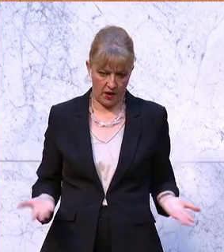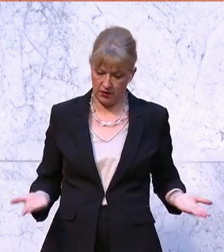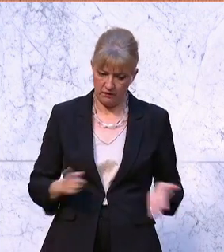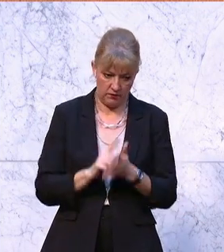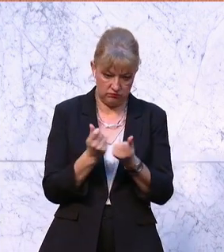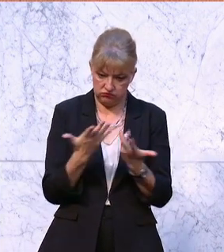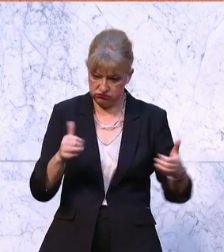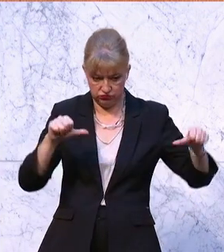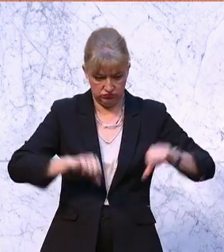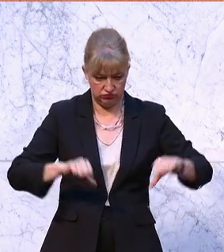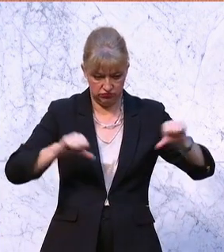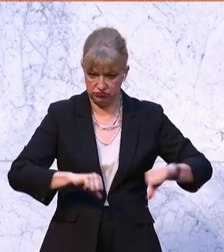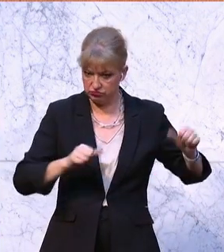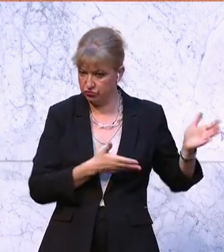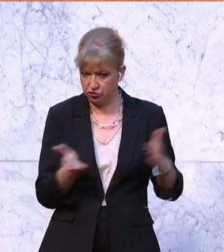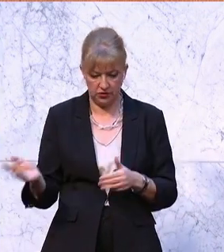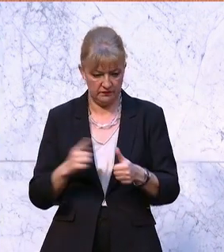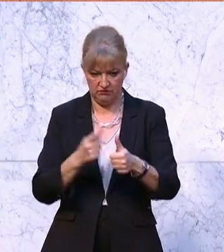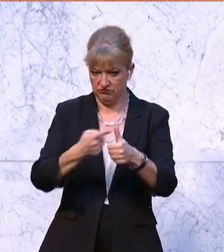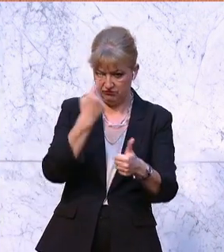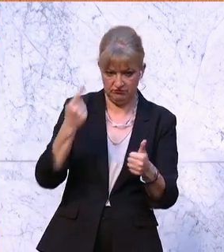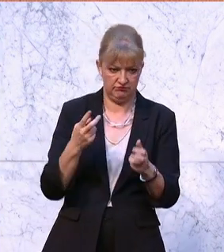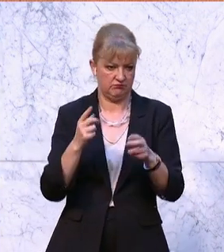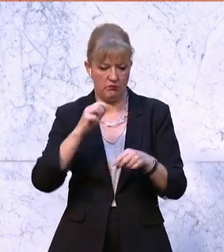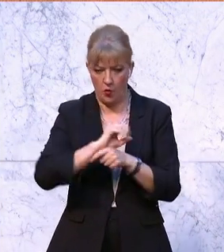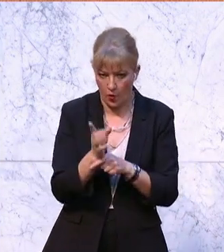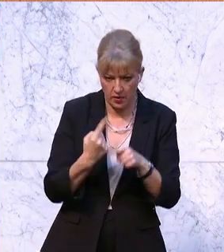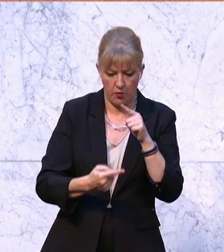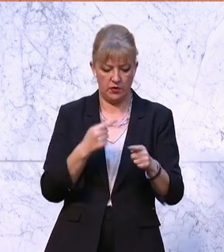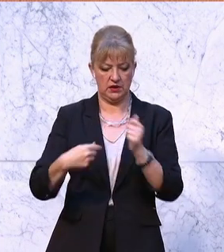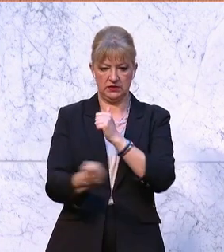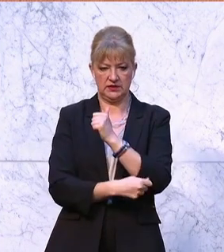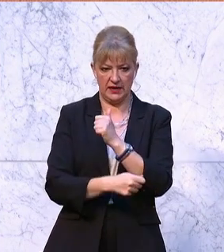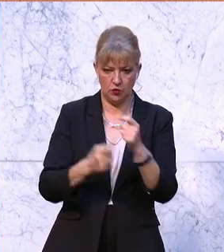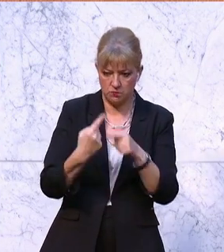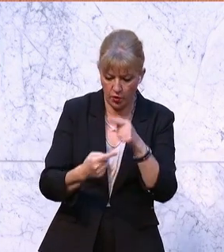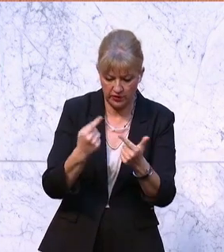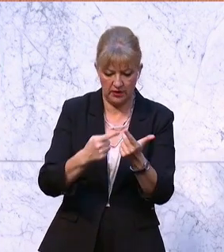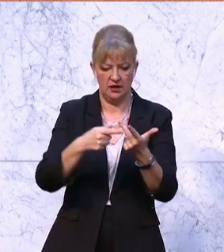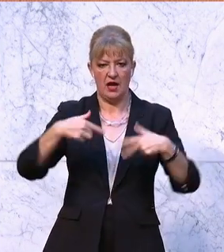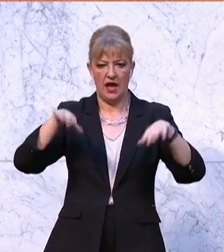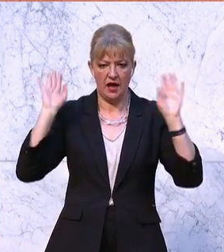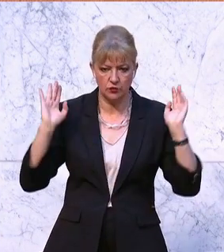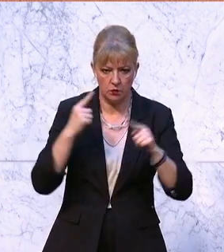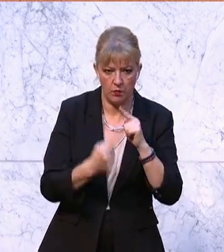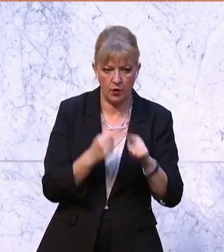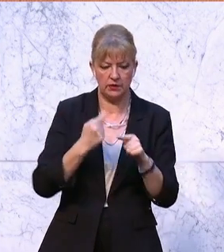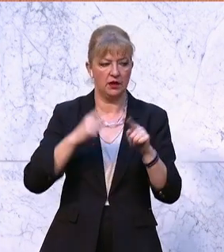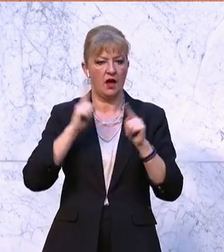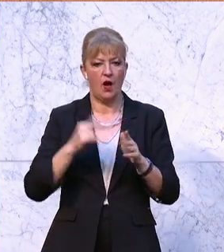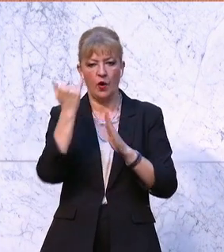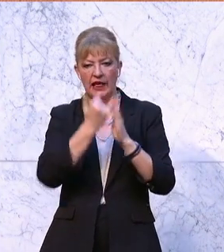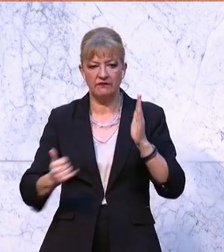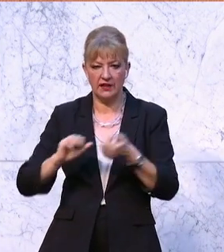Versagen dieser Bundesregierung bei der Coronapolitik, bei der Sanktionspolitik, bei der Asylpolitik und bei der